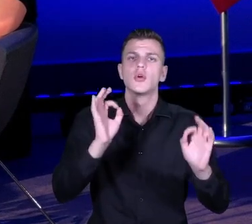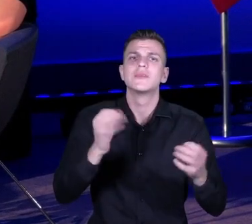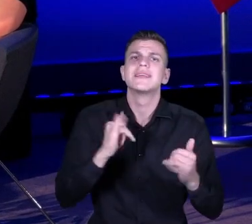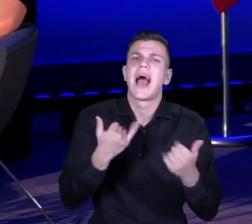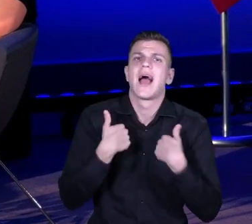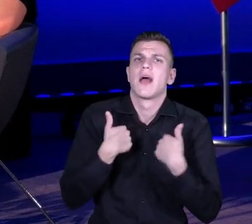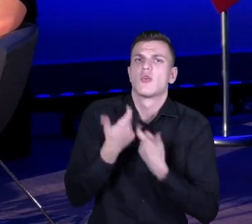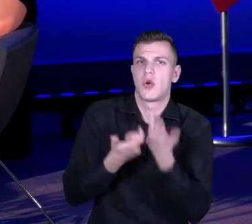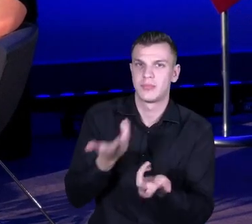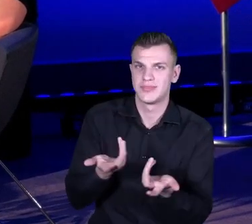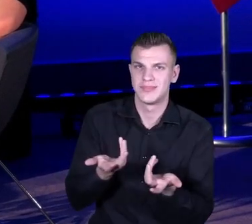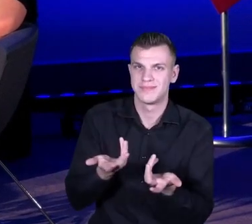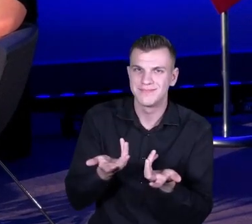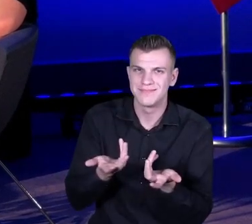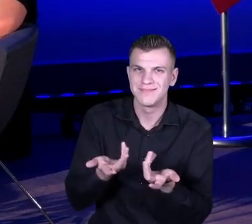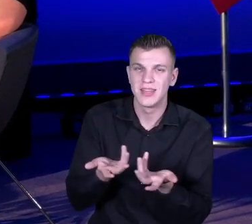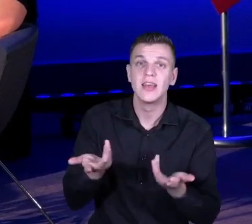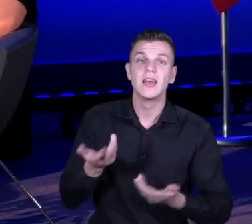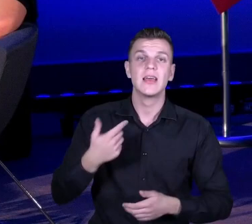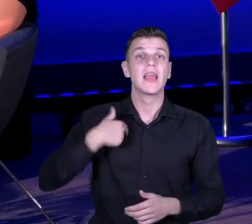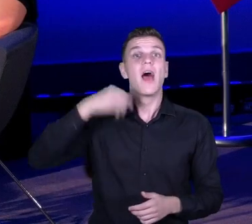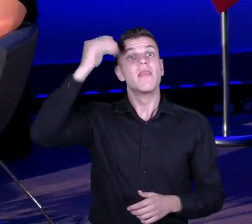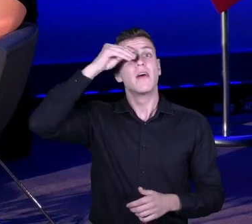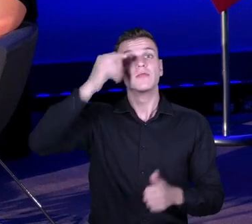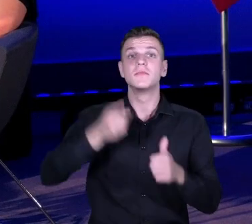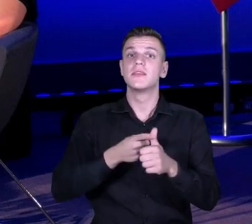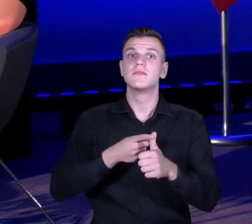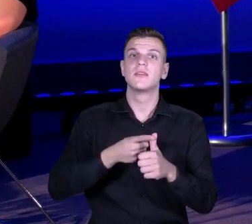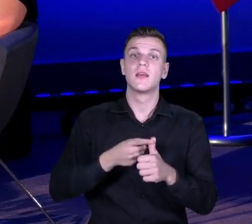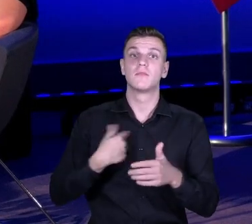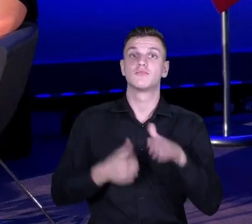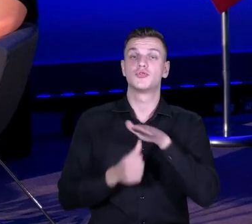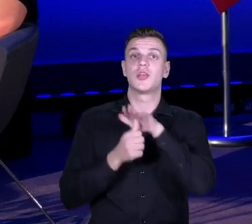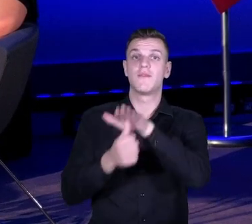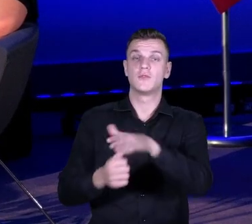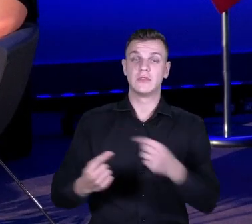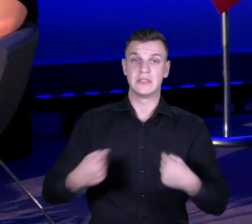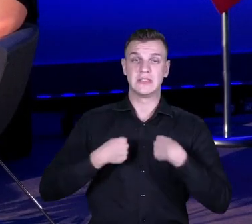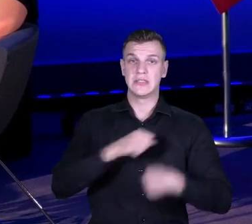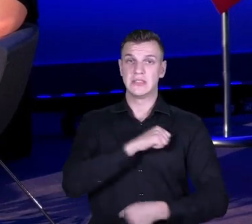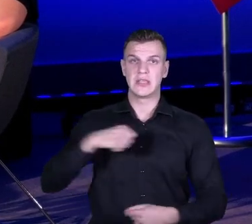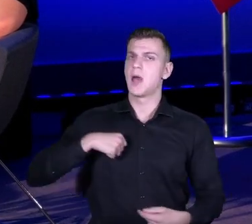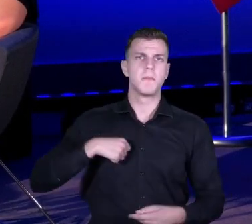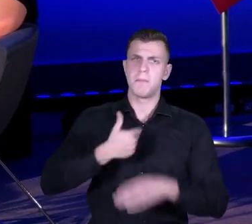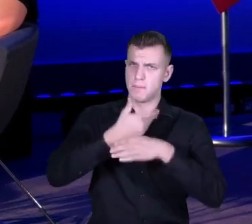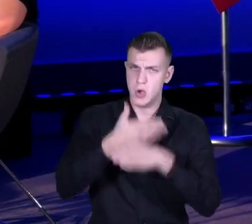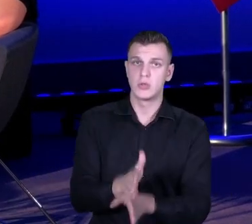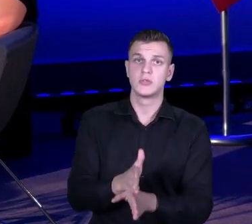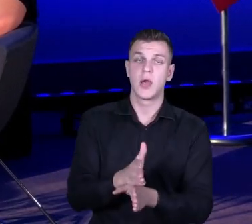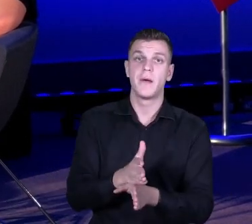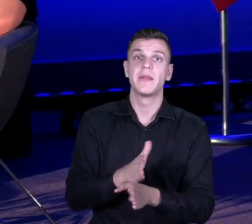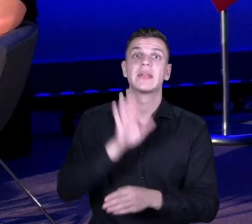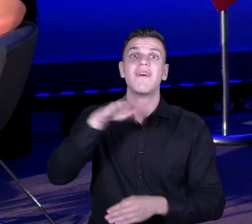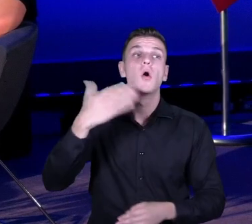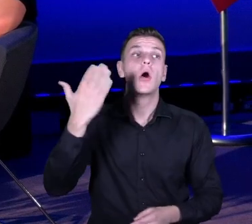Pierwsza rzecz to taka, że nauczyłem się, że przywództwem trzeba się dzielić. Nawet do tego stopnia, że ja ostatnio się